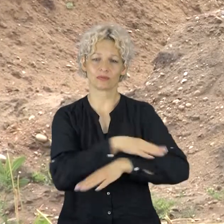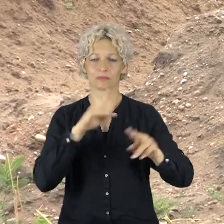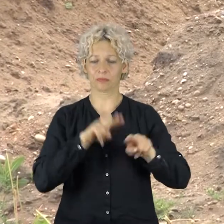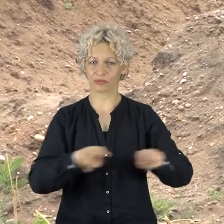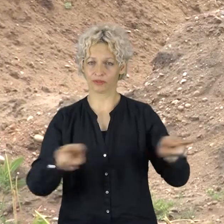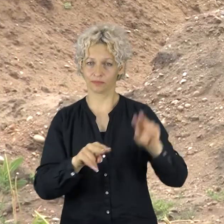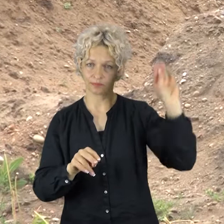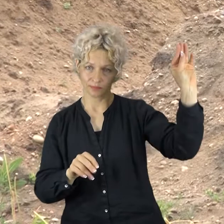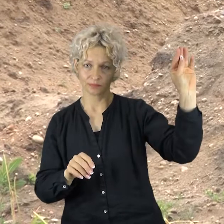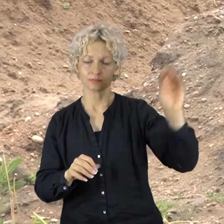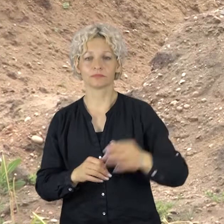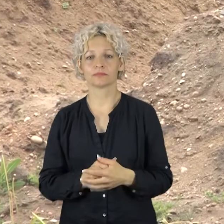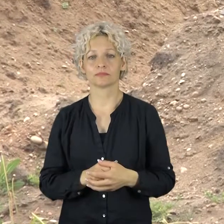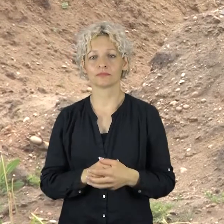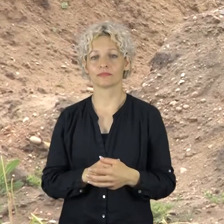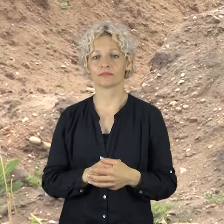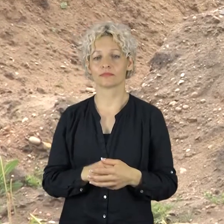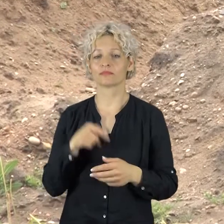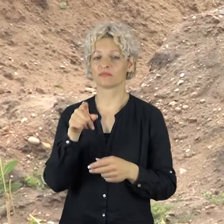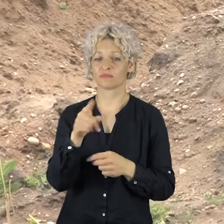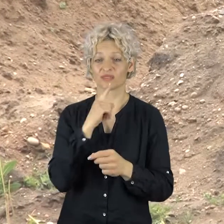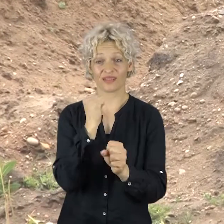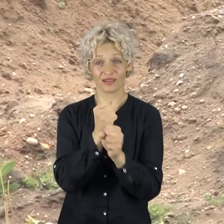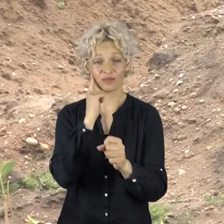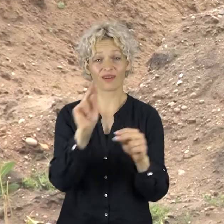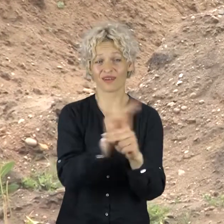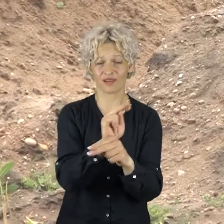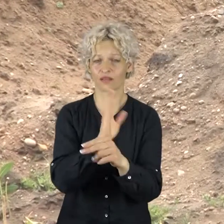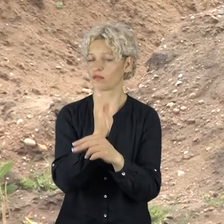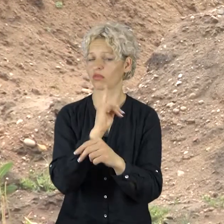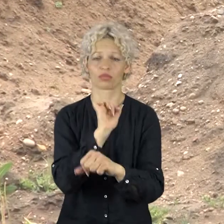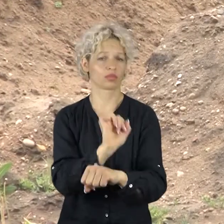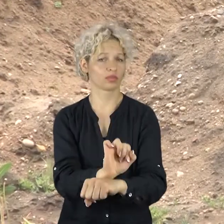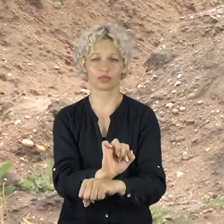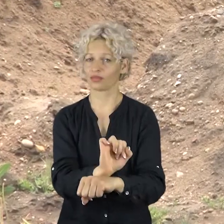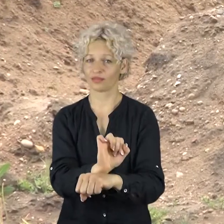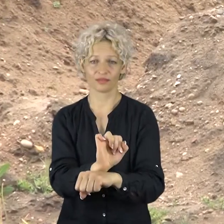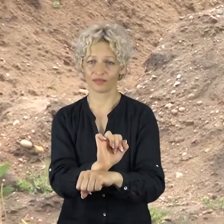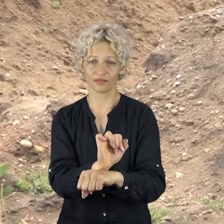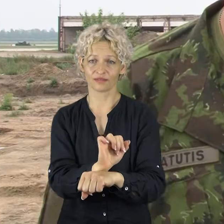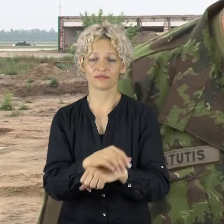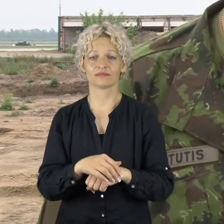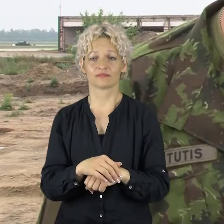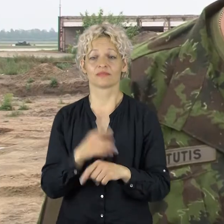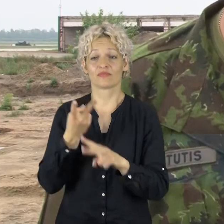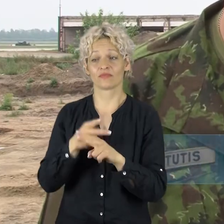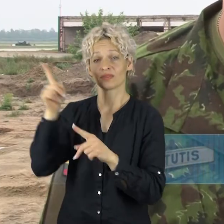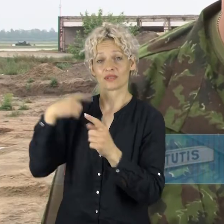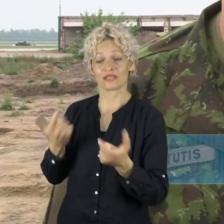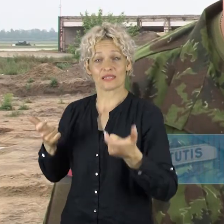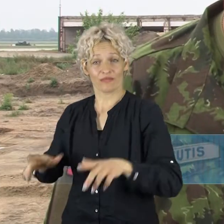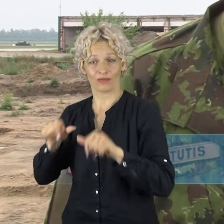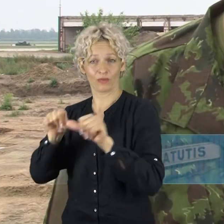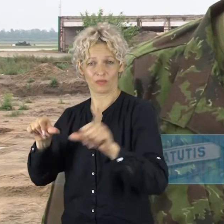užsienio reikalų ministerija. Darbai aplink palaidomo vietas šiuo metu sustabdyti. Jisai valdybė formuoja komisiją